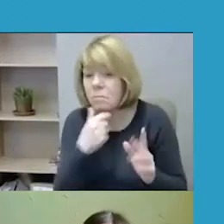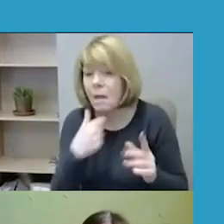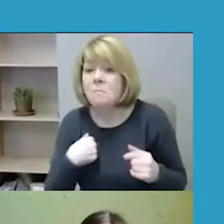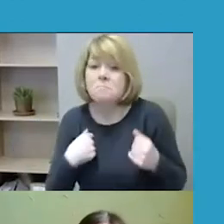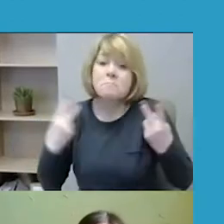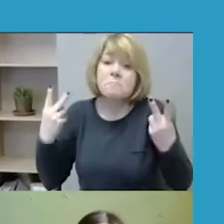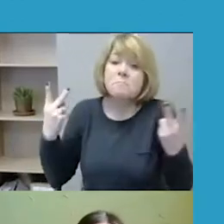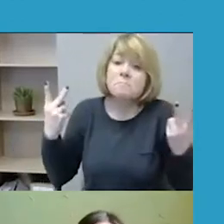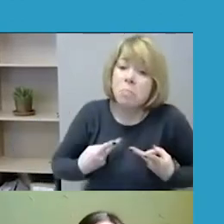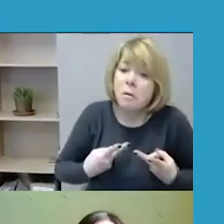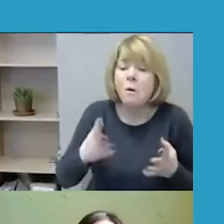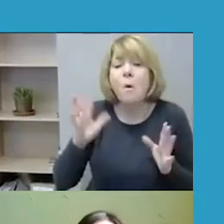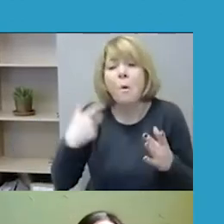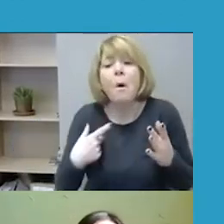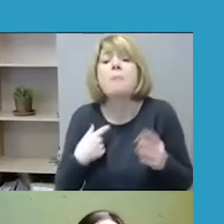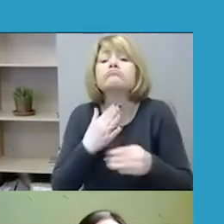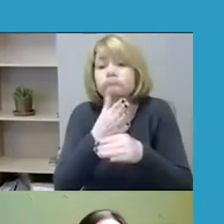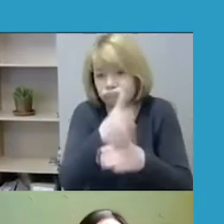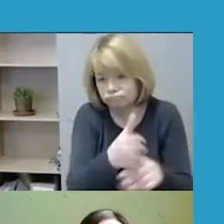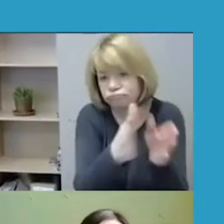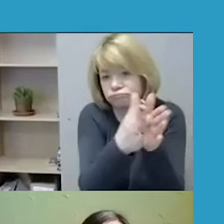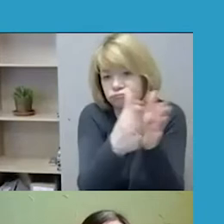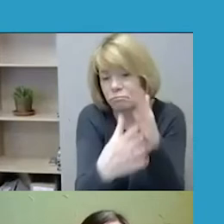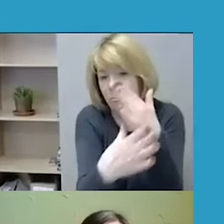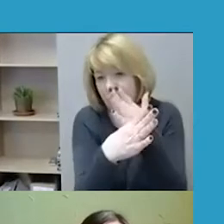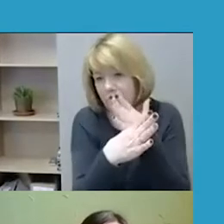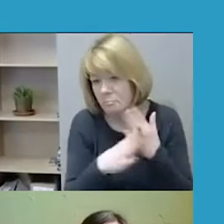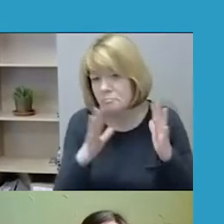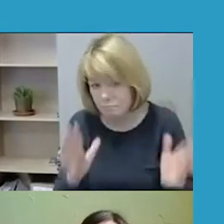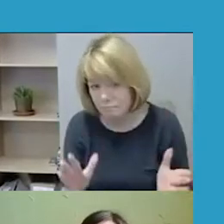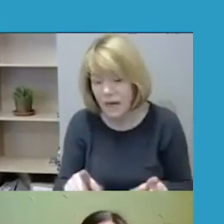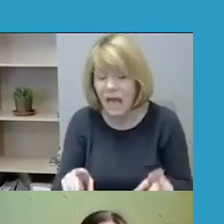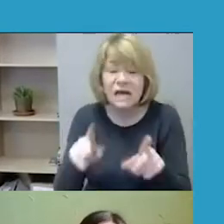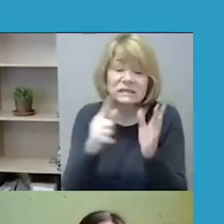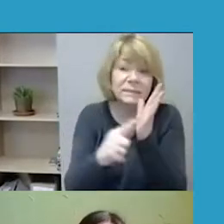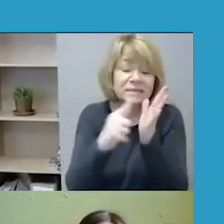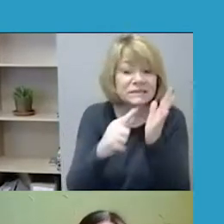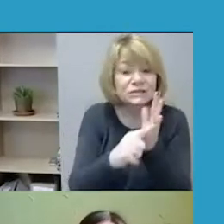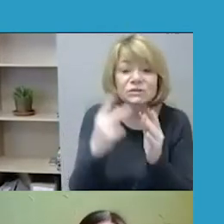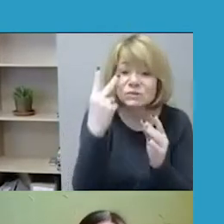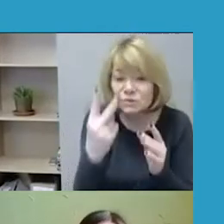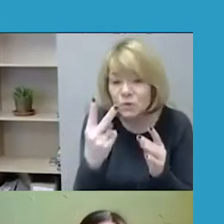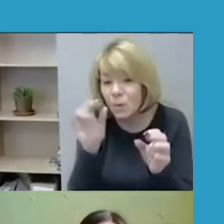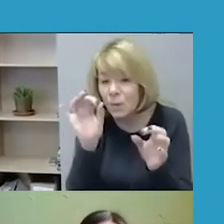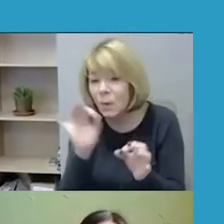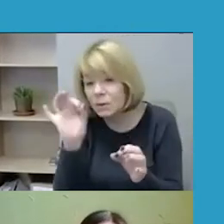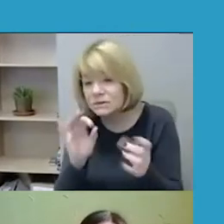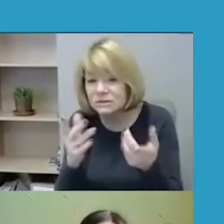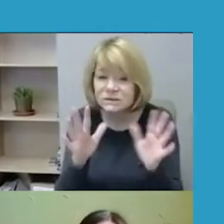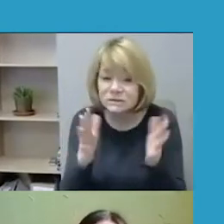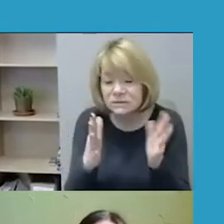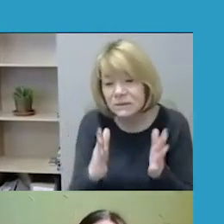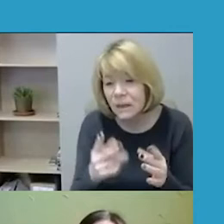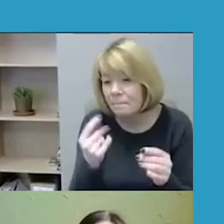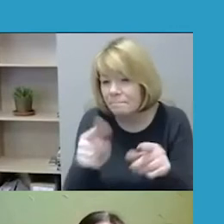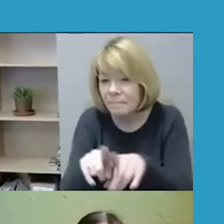nepykventos nusikaltimų. Tai panašiai tendencija atsispindi ir kitose tyrimuose.